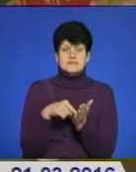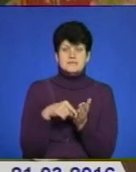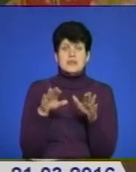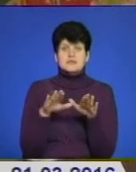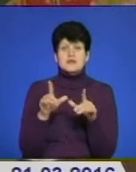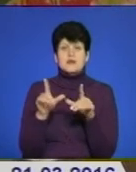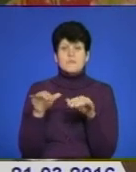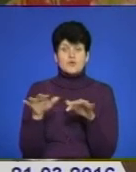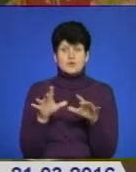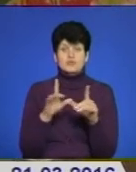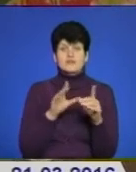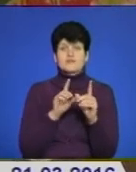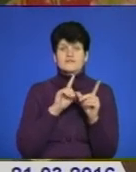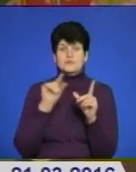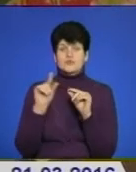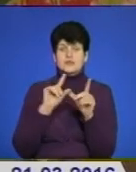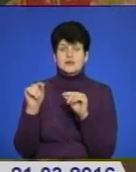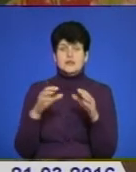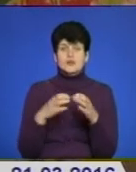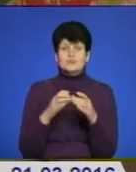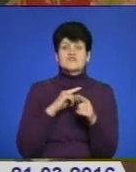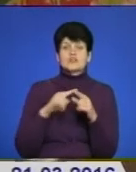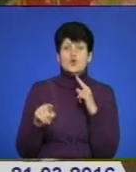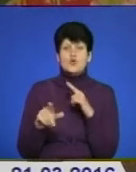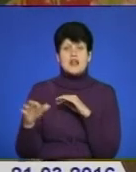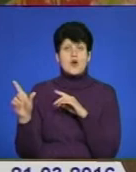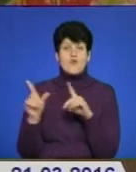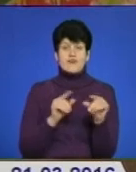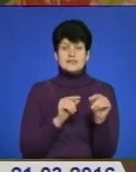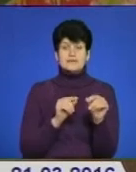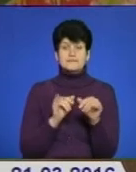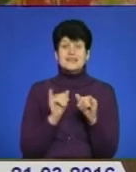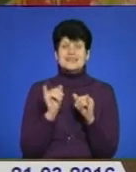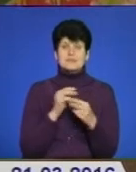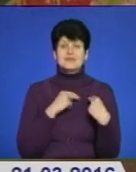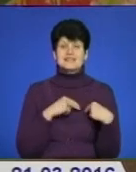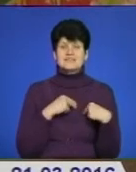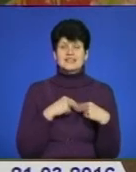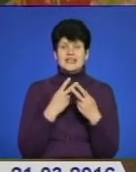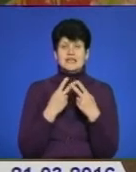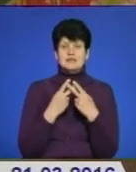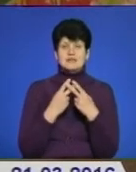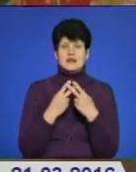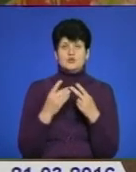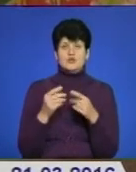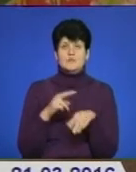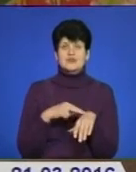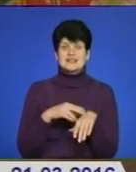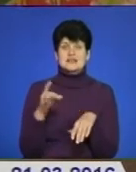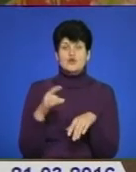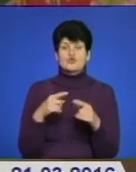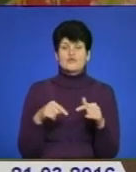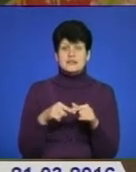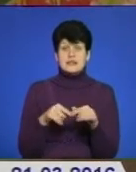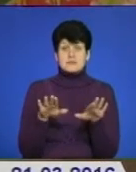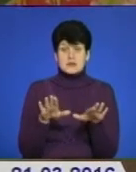події було направлено слідчо-упривденні групи, також групи швидкого реагування і працівників кримінальної поліції і ревідділу. Виїздом на місця